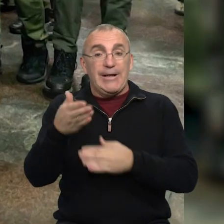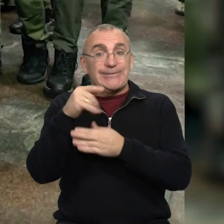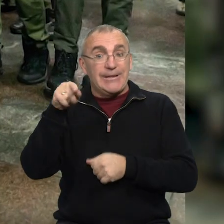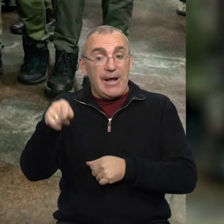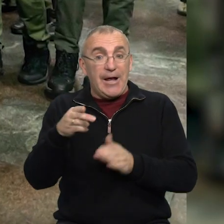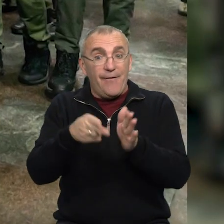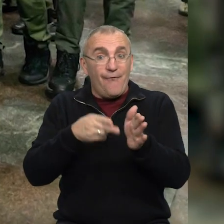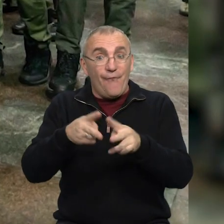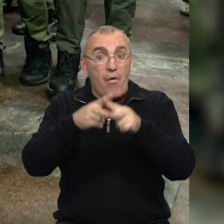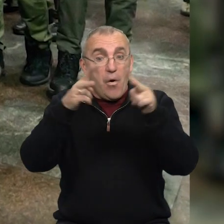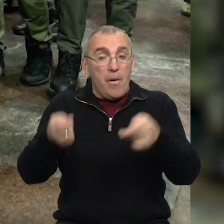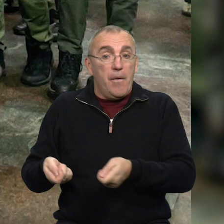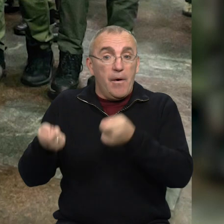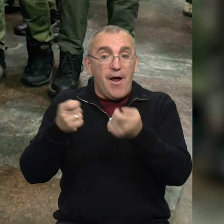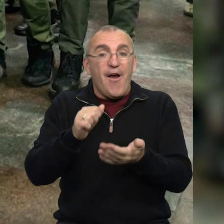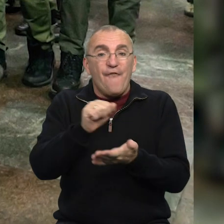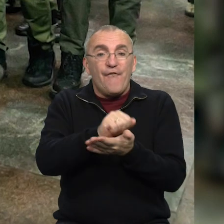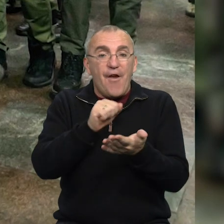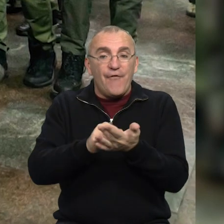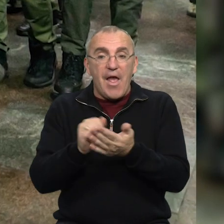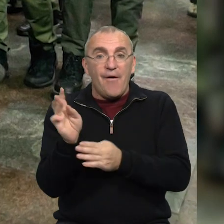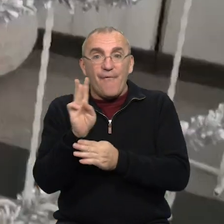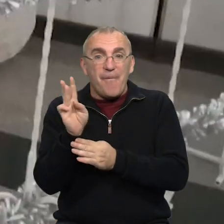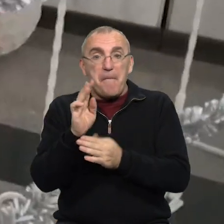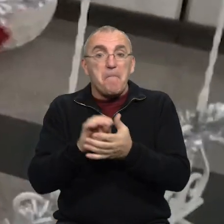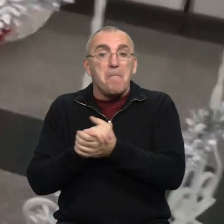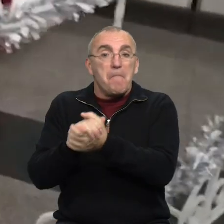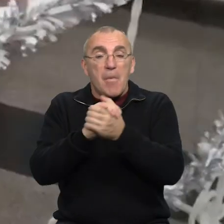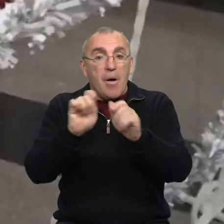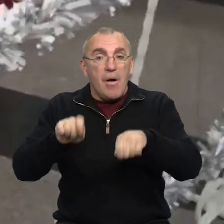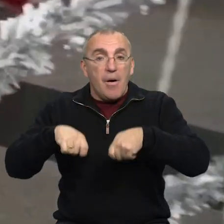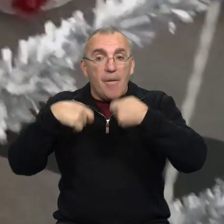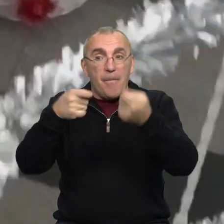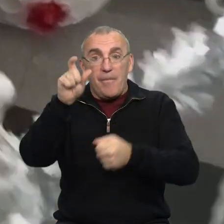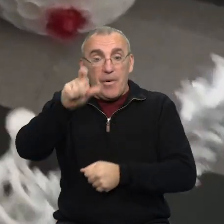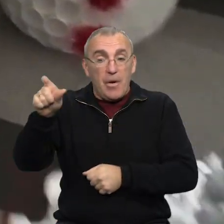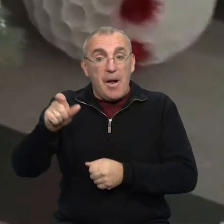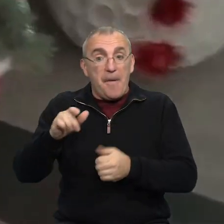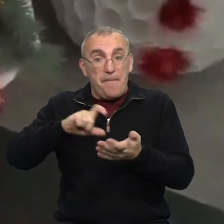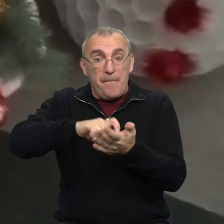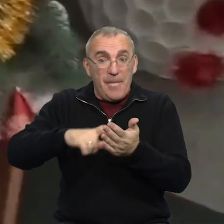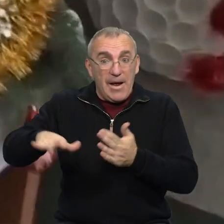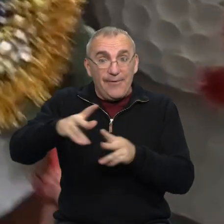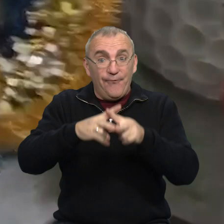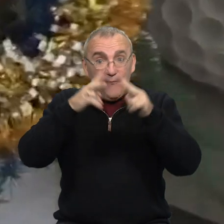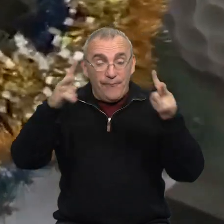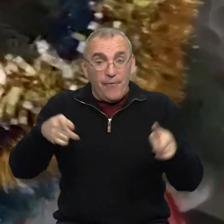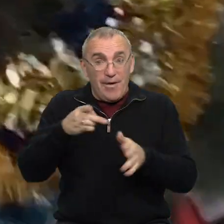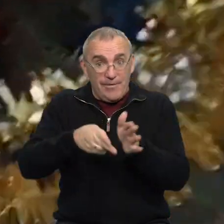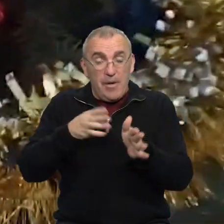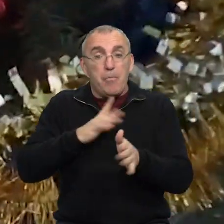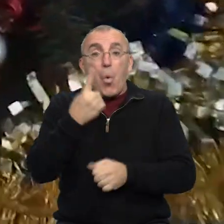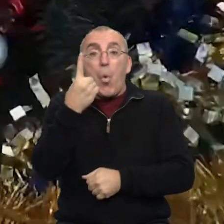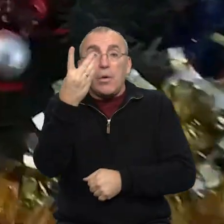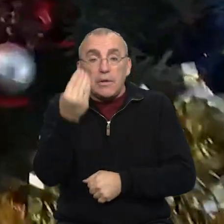У Знам'янку на залізничний вокзал привезли вифлеємський вогонь миру. Його передали українські пластуни. У приміщенні залізничного вокзалу